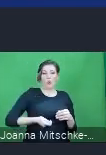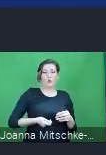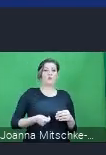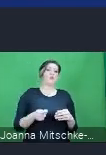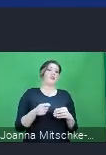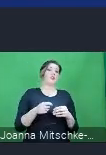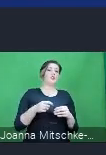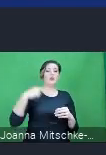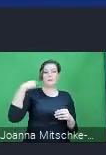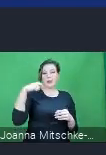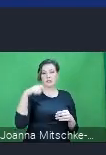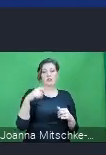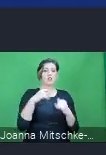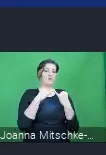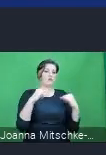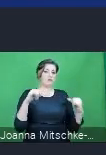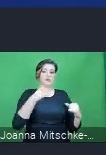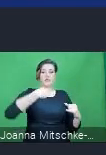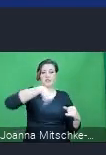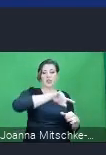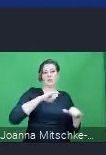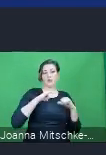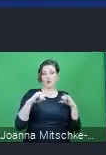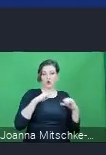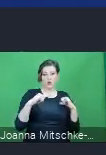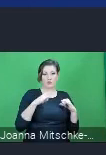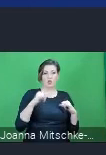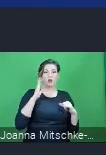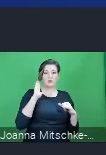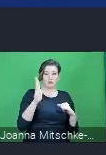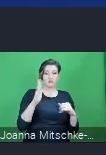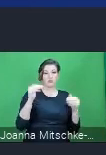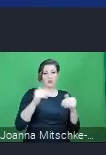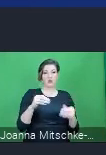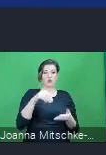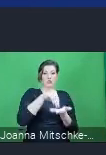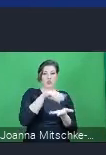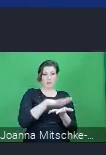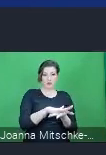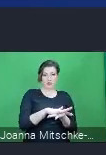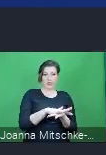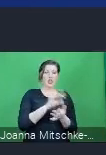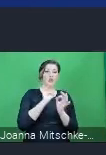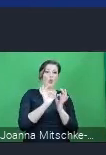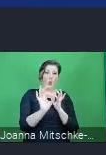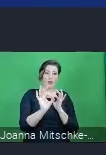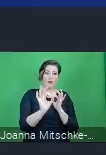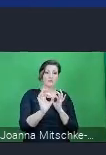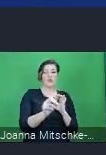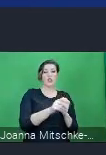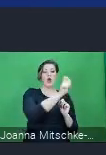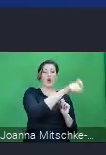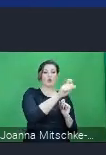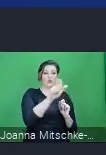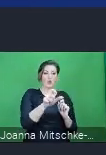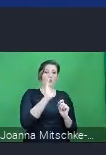inwentaryzacji zrobionej przez właścicieli lub zarządców można było już